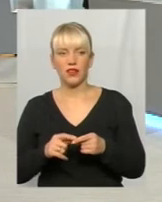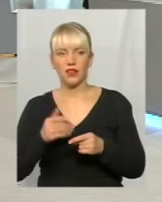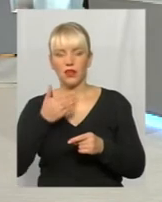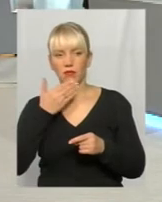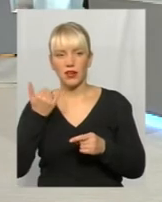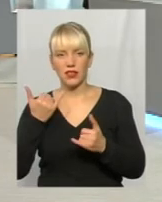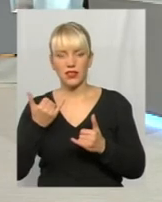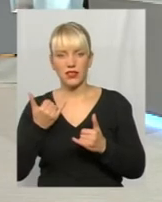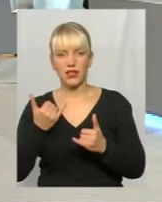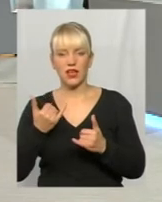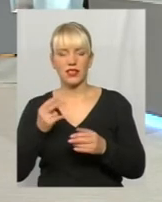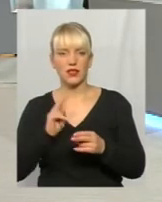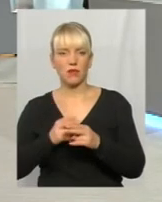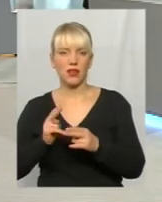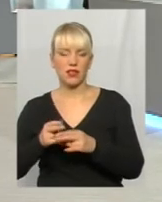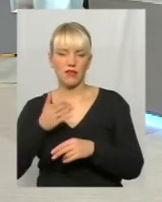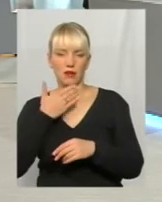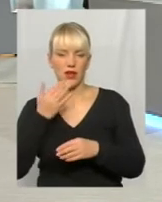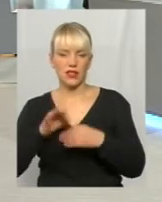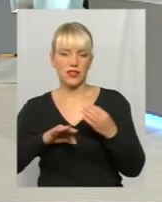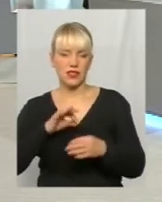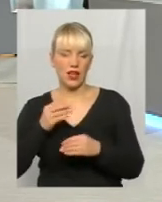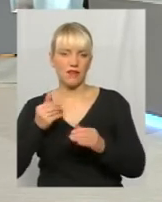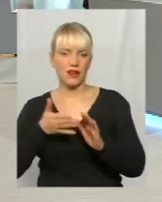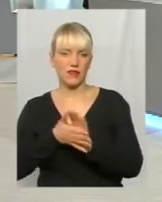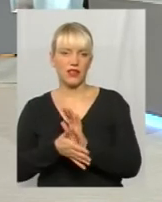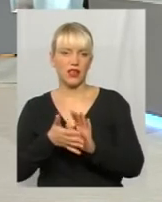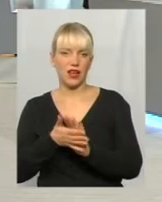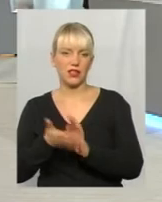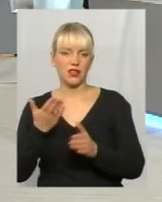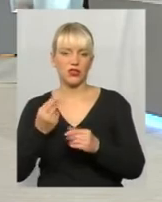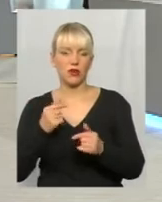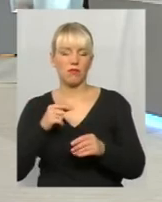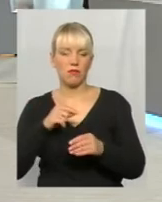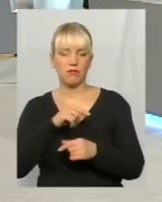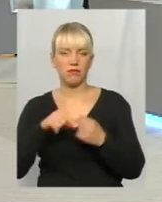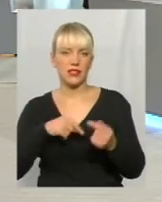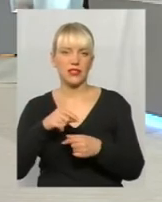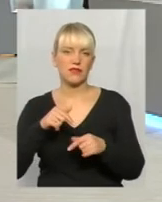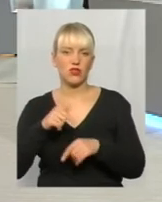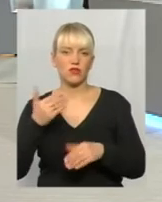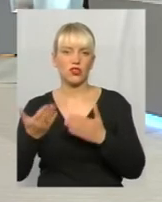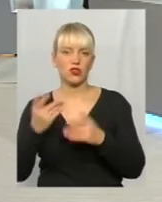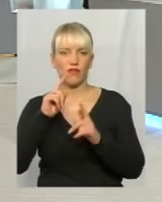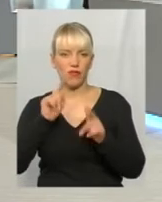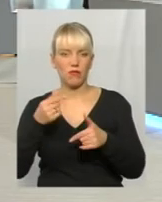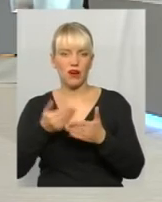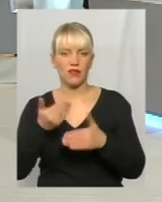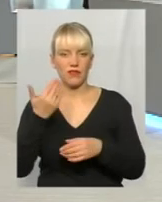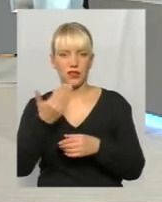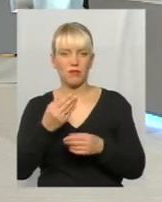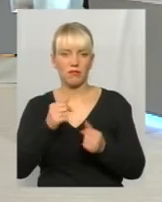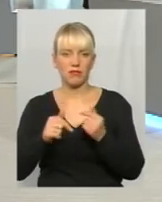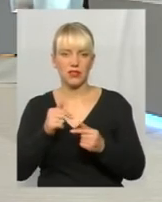бар'єрів, і нема зайвих витрат. Тому що якщо бізнес відчуває, що від нього вимагають якісь надзвичайні